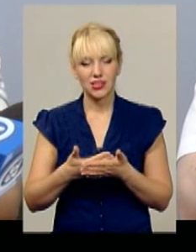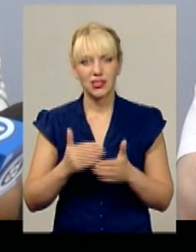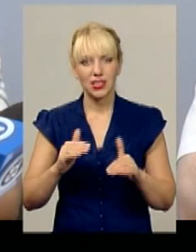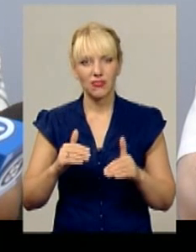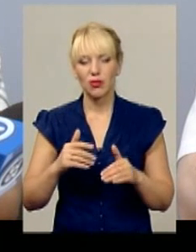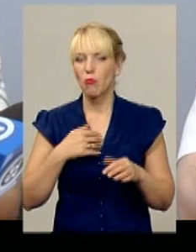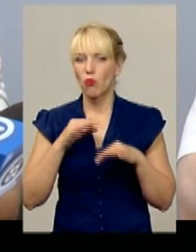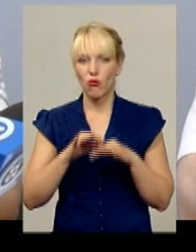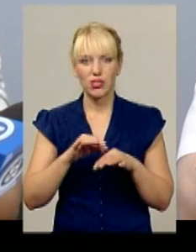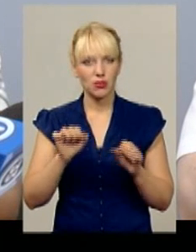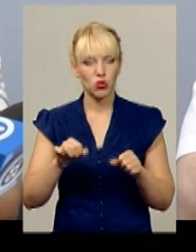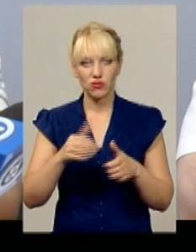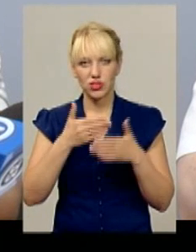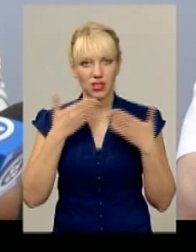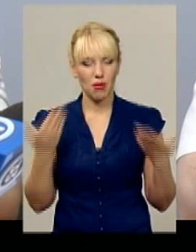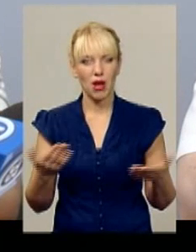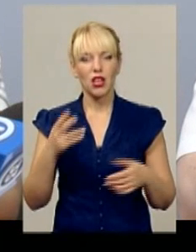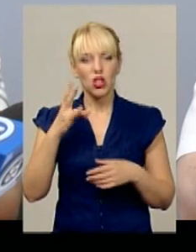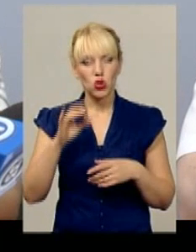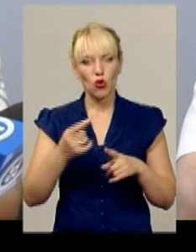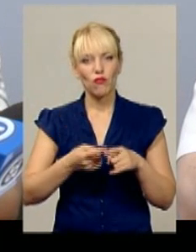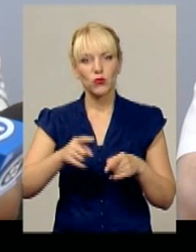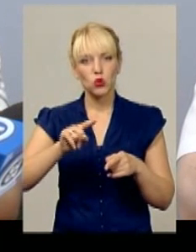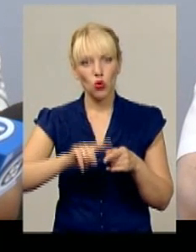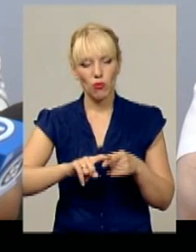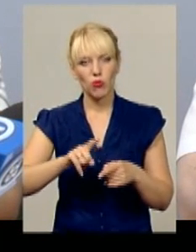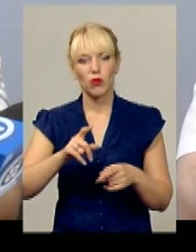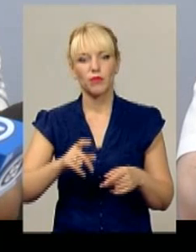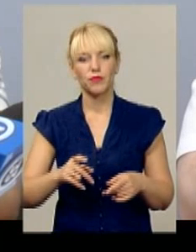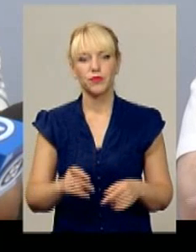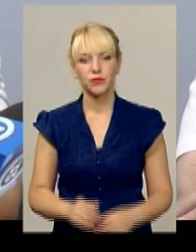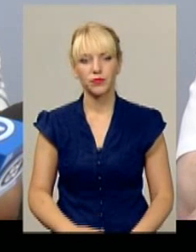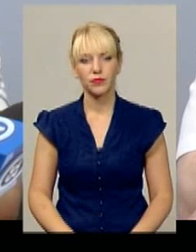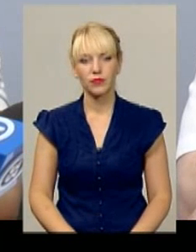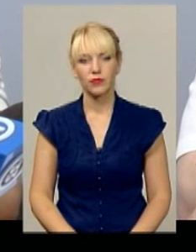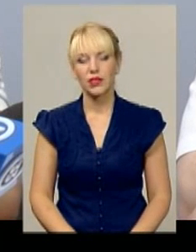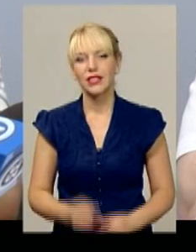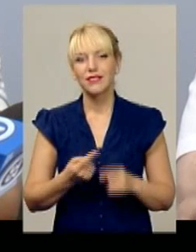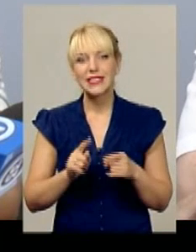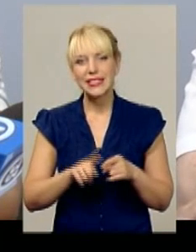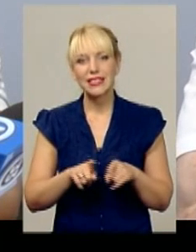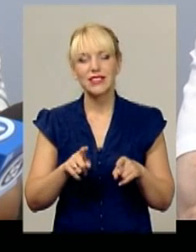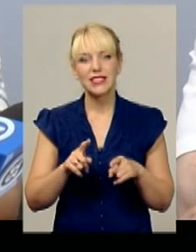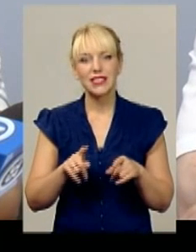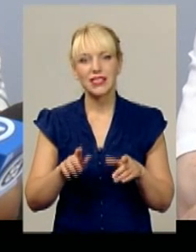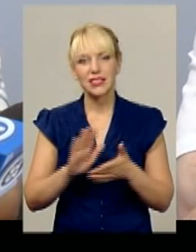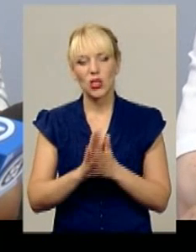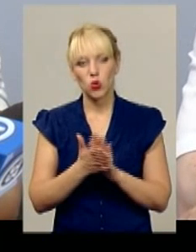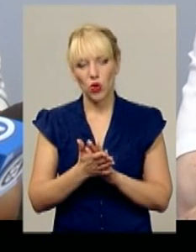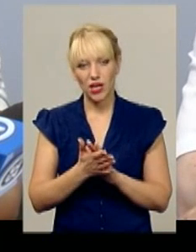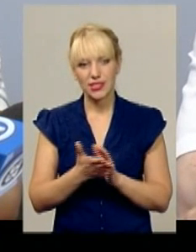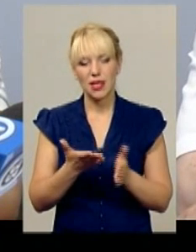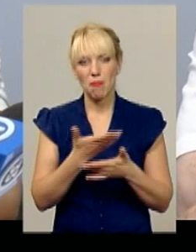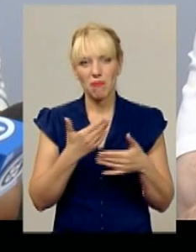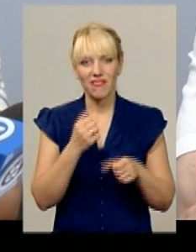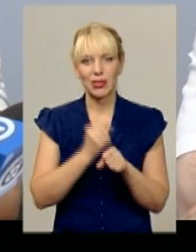в можливості немає. Але все-таки в цьому, будемо казати десь в цій ситуації, все-таки ми сьогодні